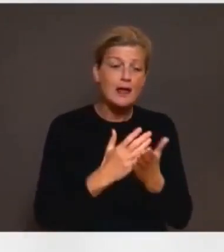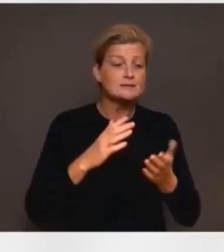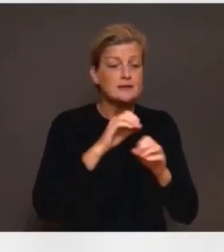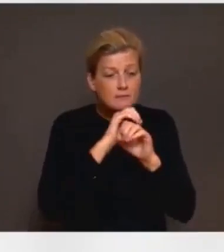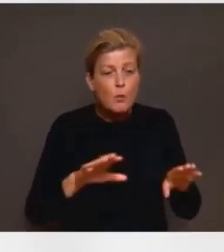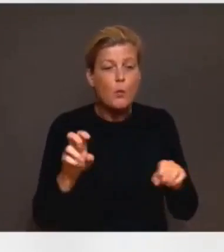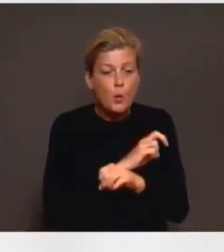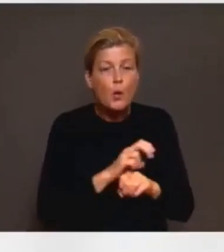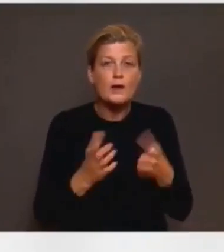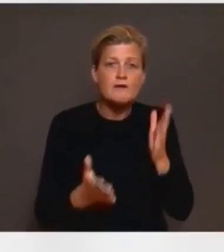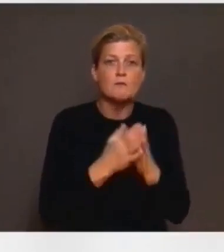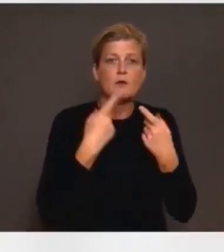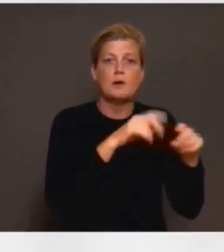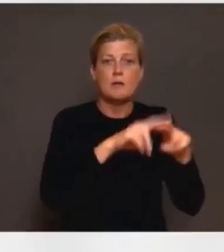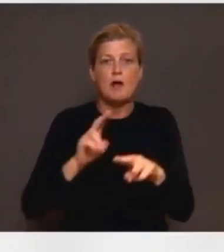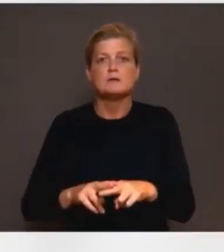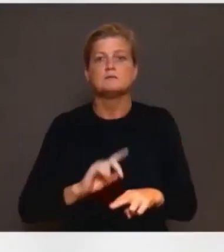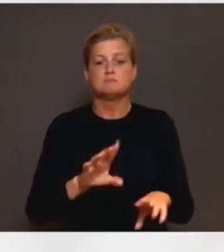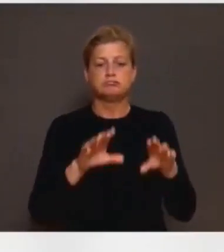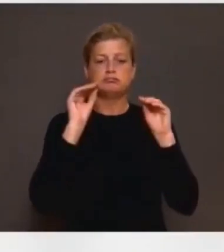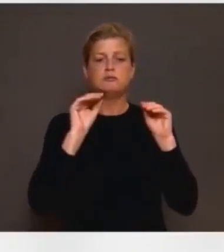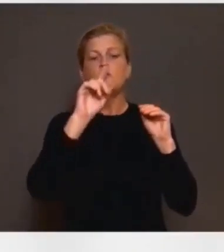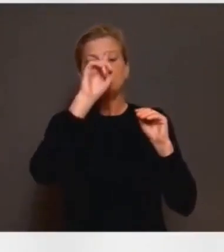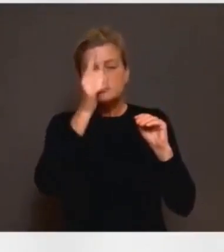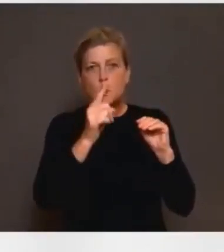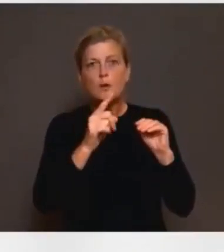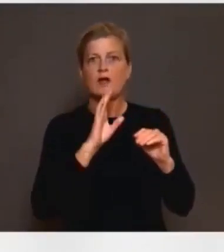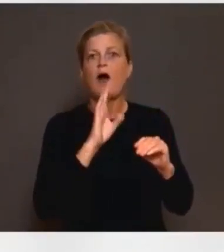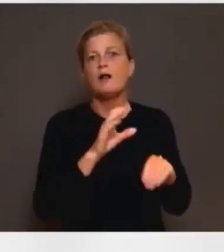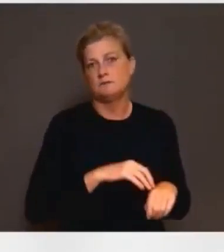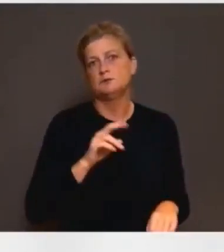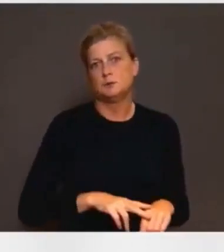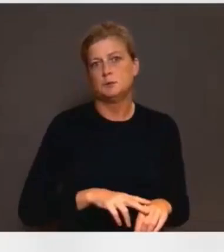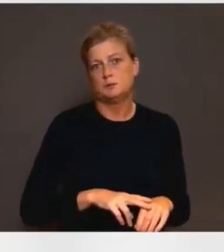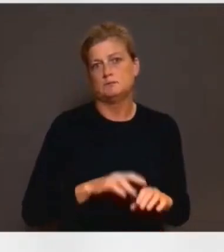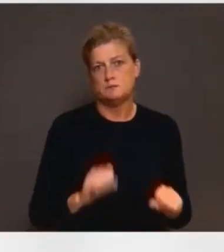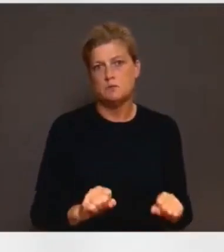ställen och kommer fram till att nej, det här är ingen sjukdom att leka med. Den här måste vi verkligen ta på allvar. Tack elever tittar allvar.